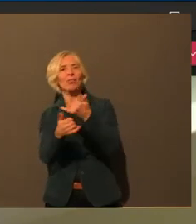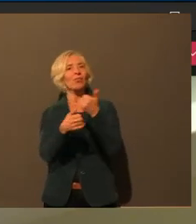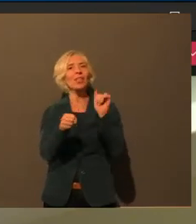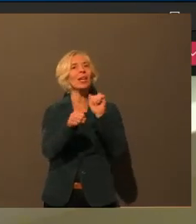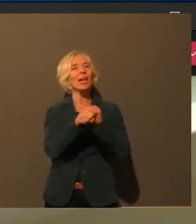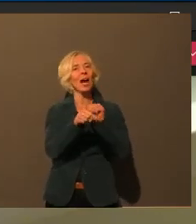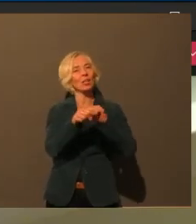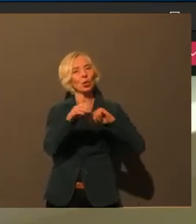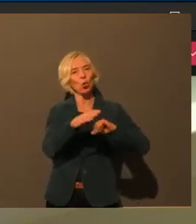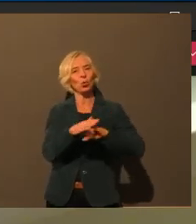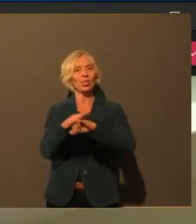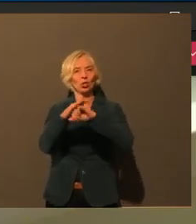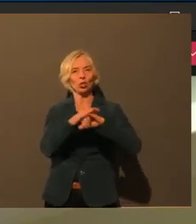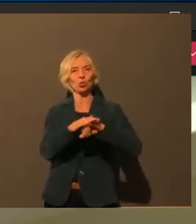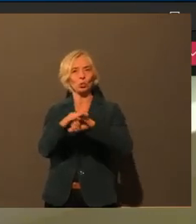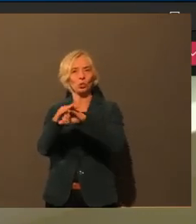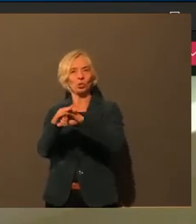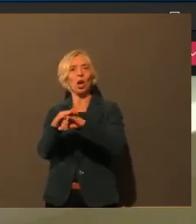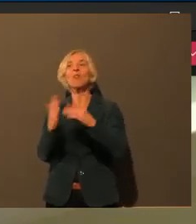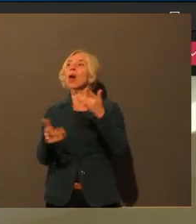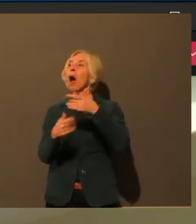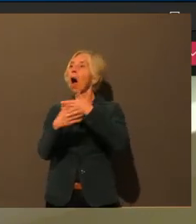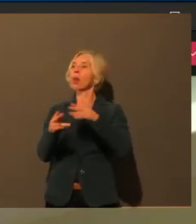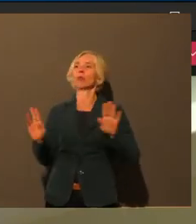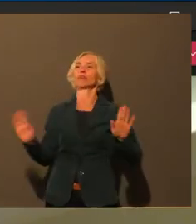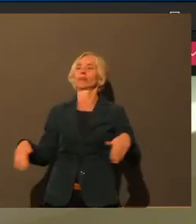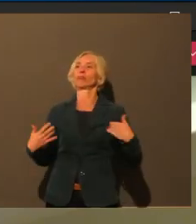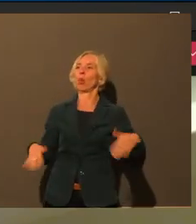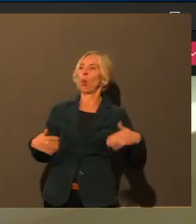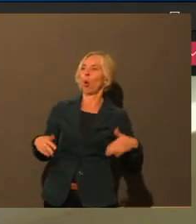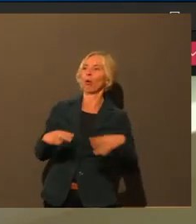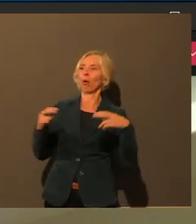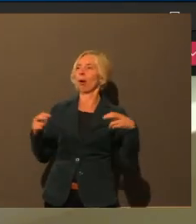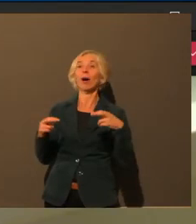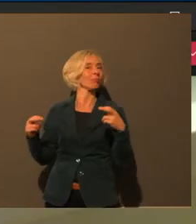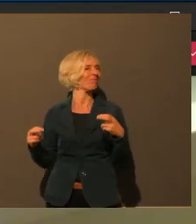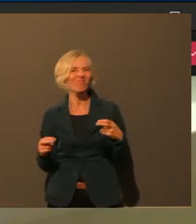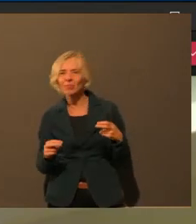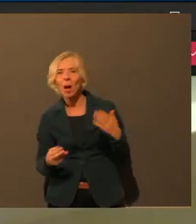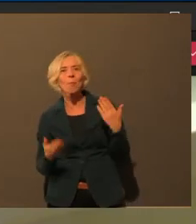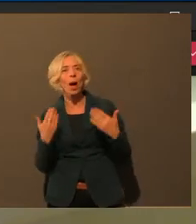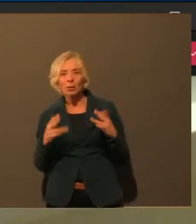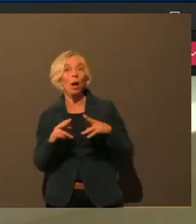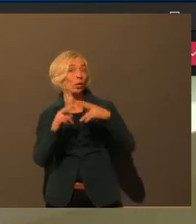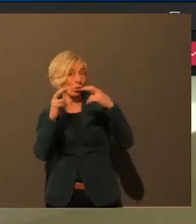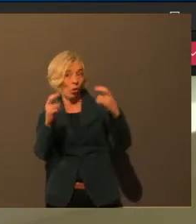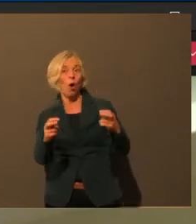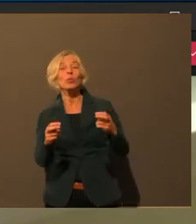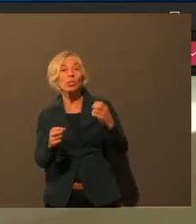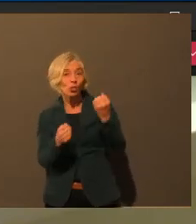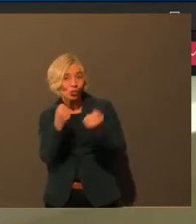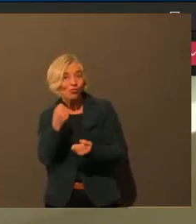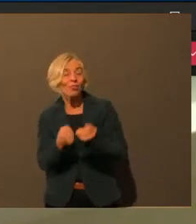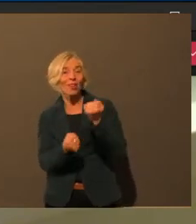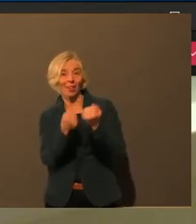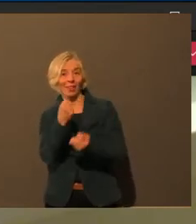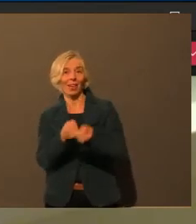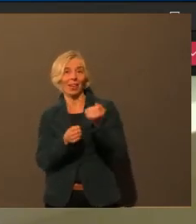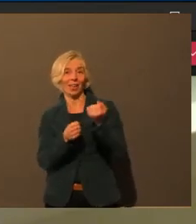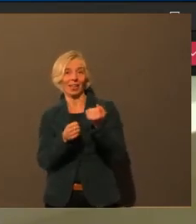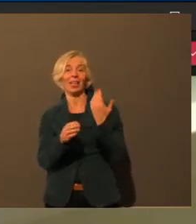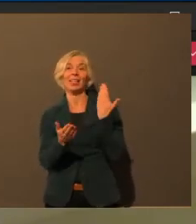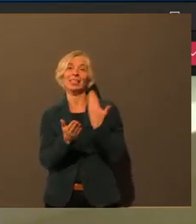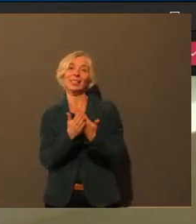schon an die Nieren, mit welchen Zuständen auch immer zu Hause. Und ich könnte mir zum Beispiel vorstellen, dass das Gesundheitsamt eben